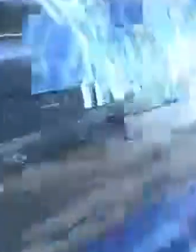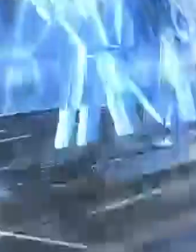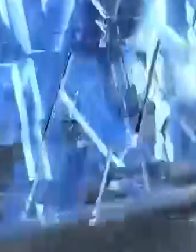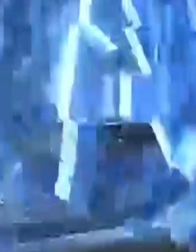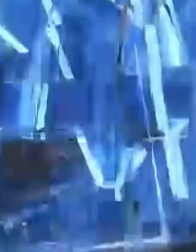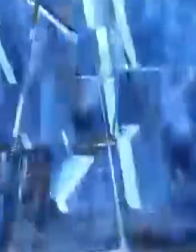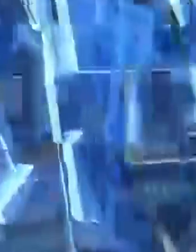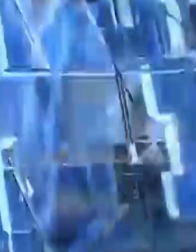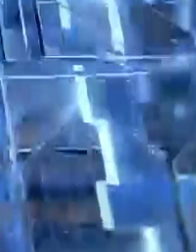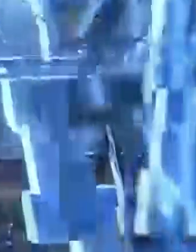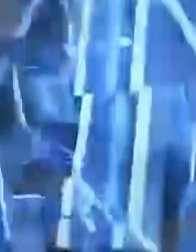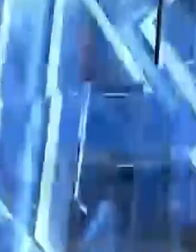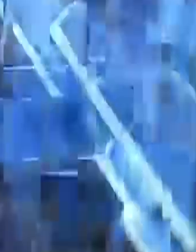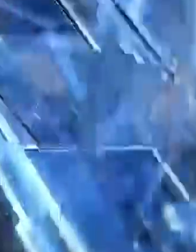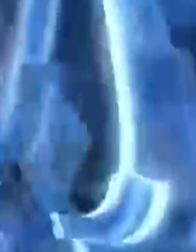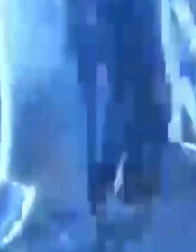ҚАЛЬАНСА